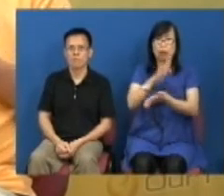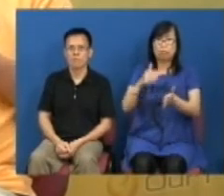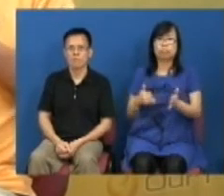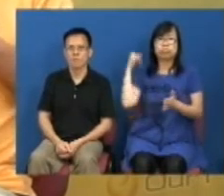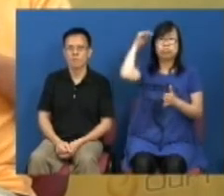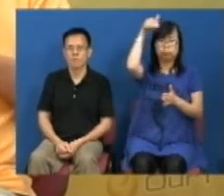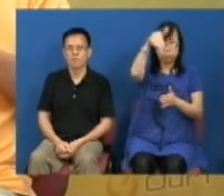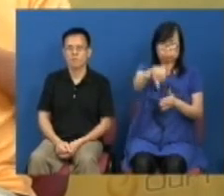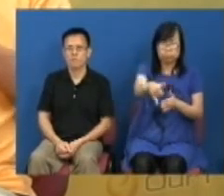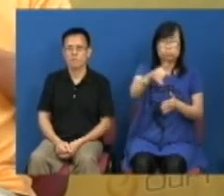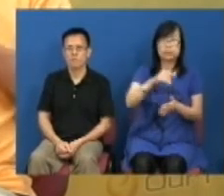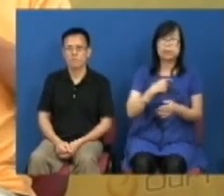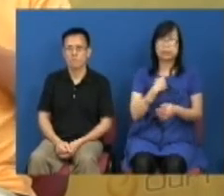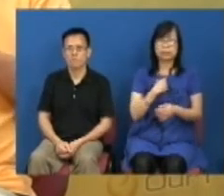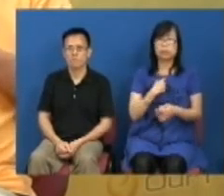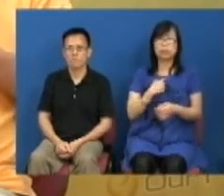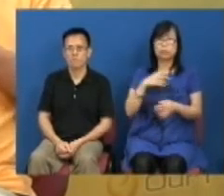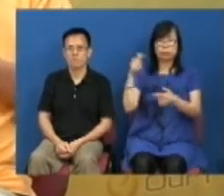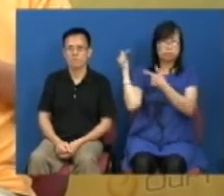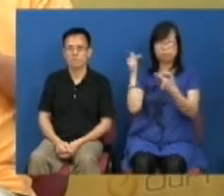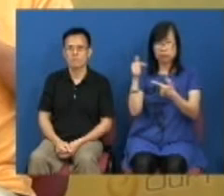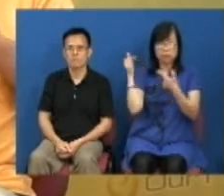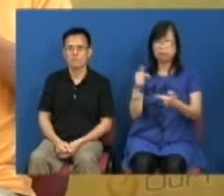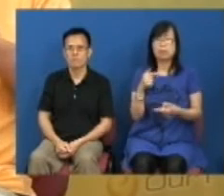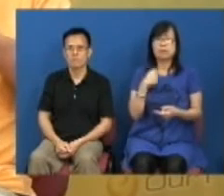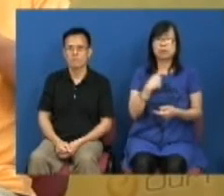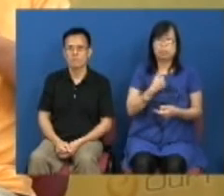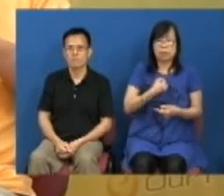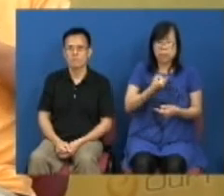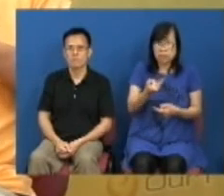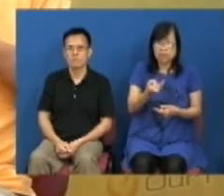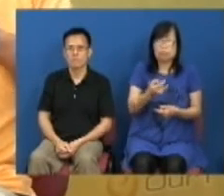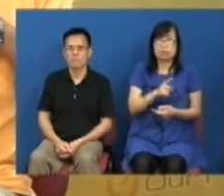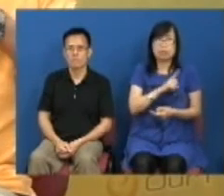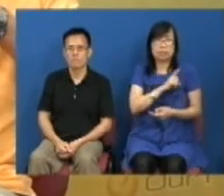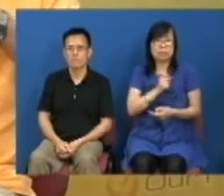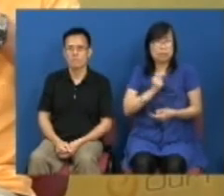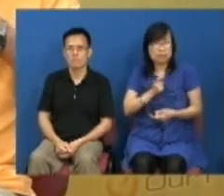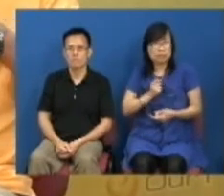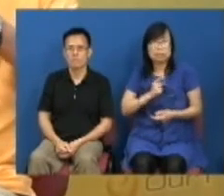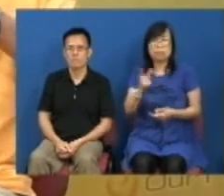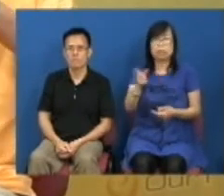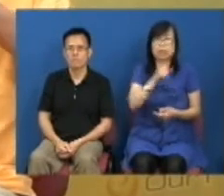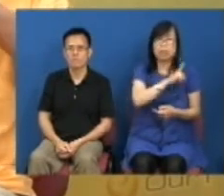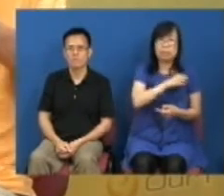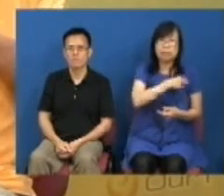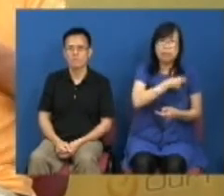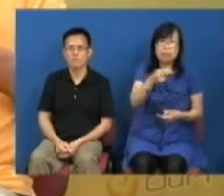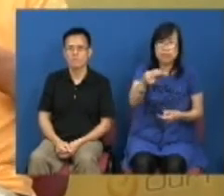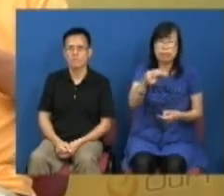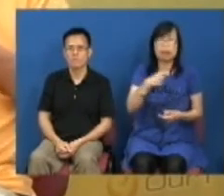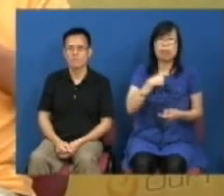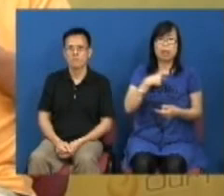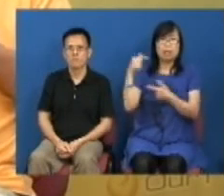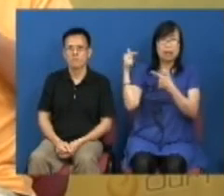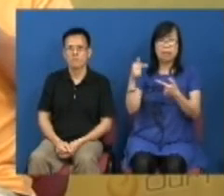街我们只要不断去做这件事只要你肯牺牲少少你个人本来你在星期日或公众假期